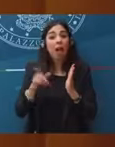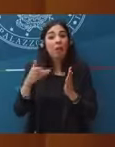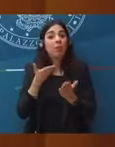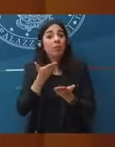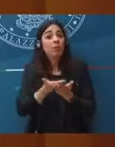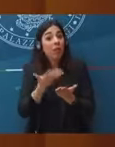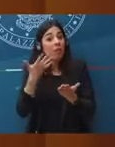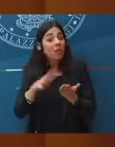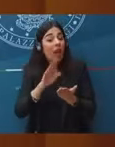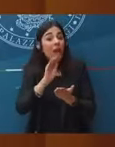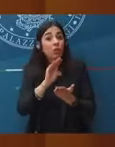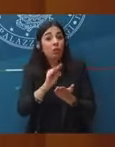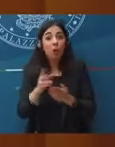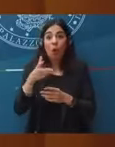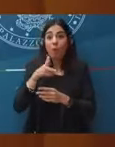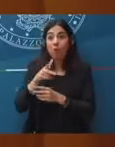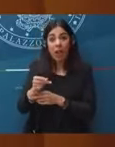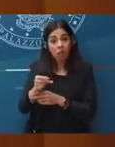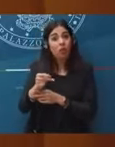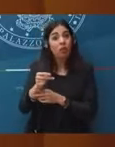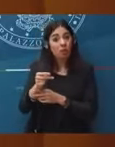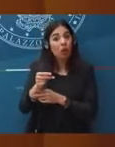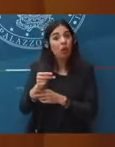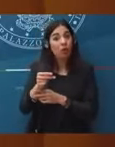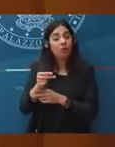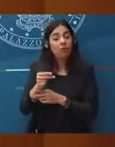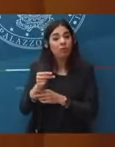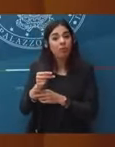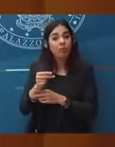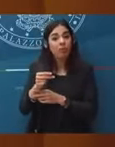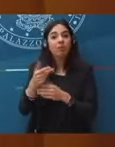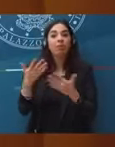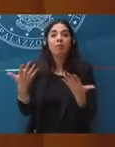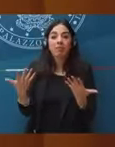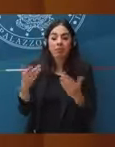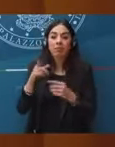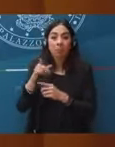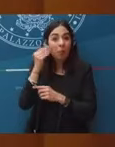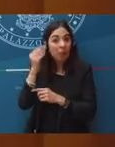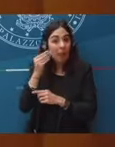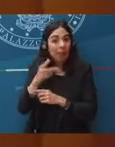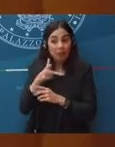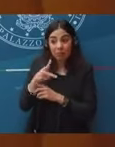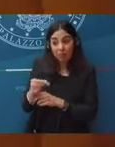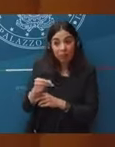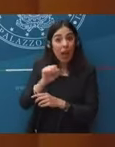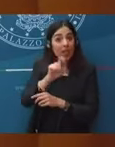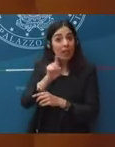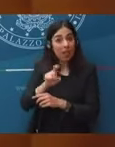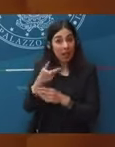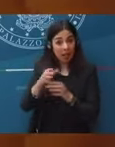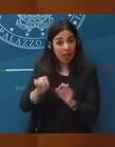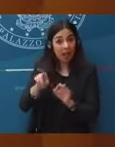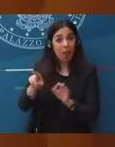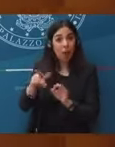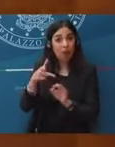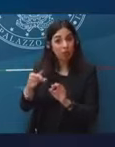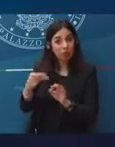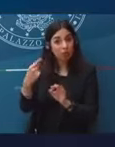richiesta di vaccinarsi eventualmente anche con AstraZeneca, se sarebbe disposto a farlo. Grazie.